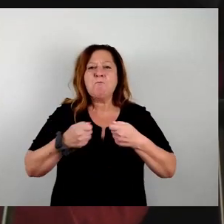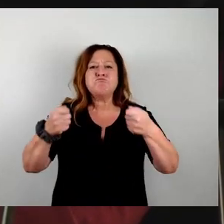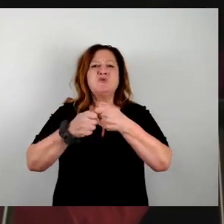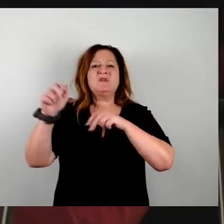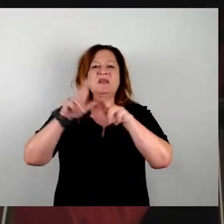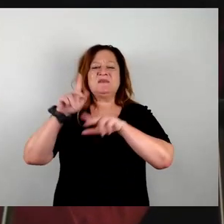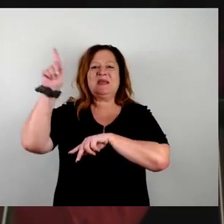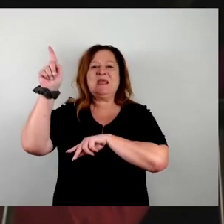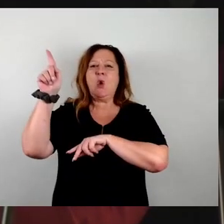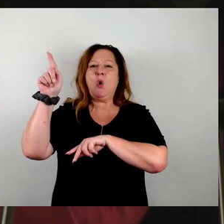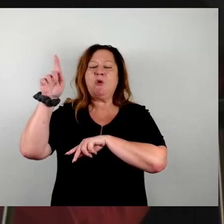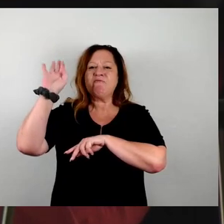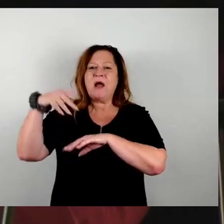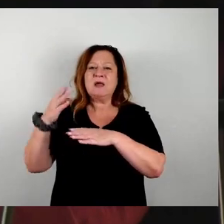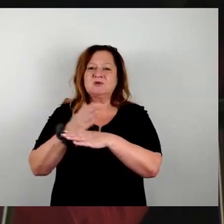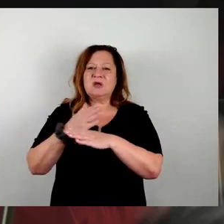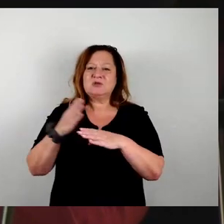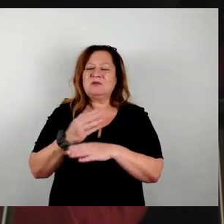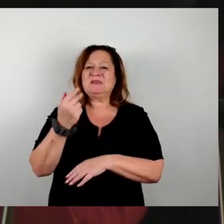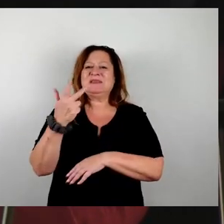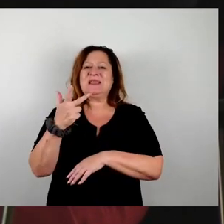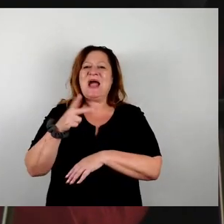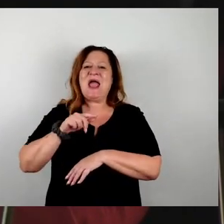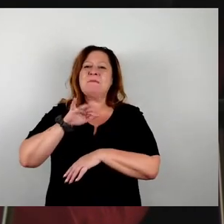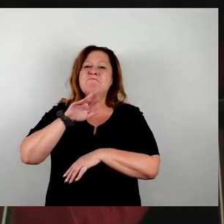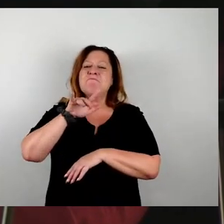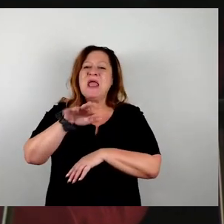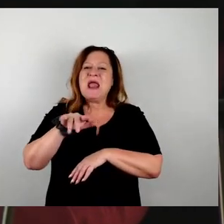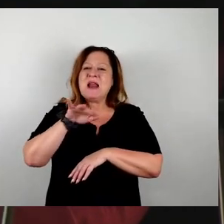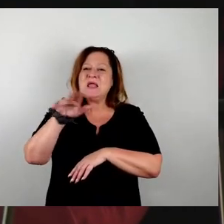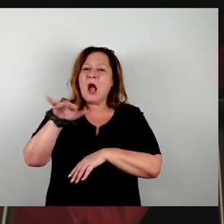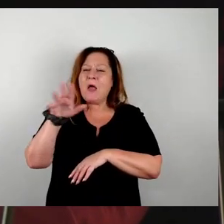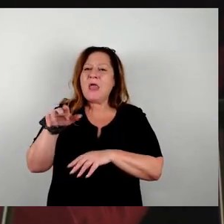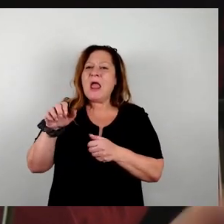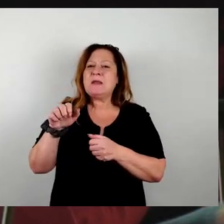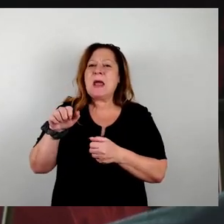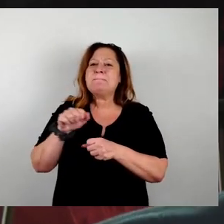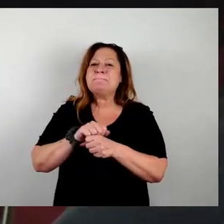Es betrifft auch die 3 Milliarden für das Chipwerk von Intel in Magdeburg. Das heißt,